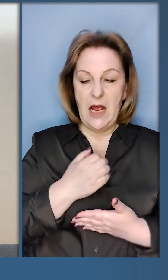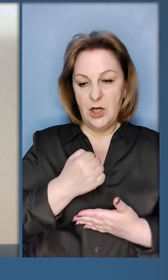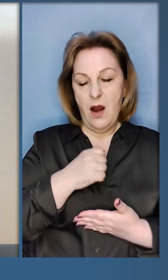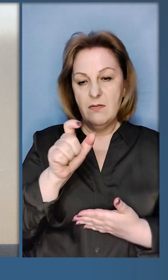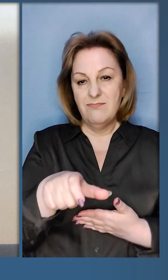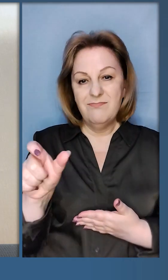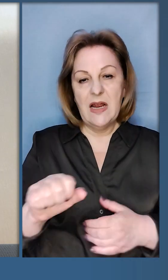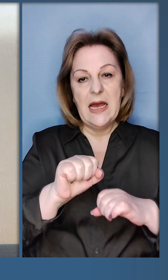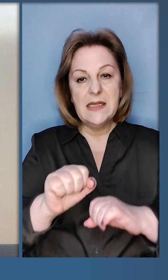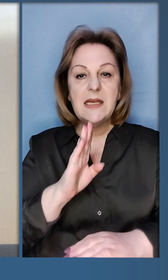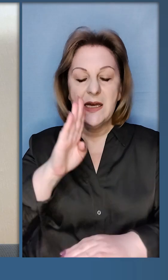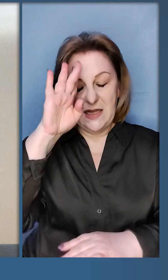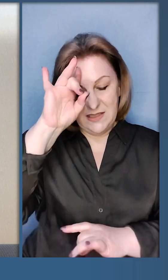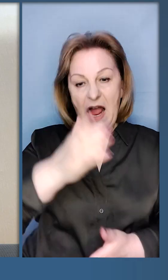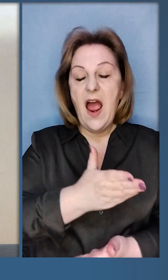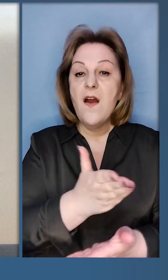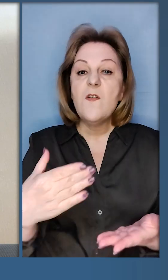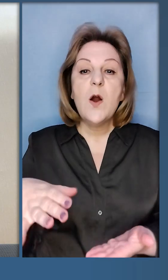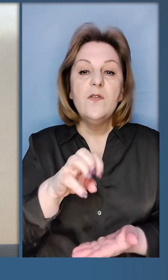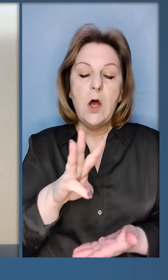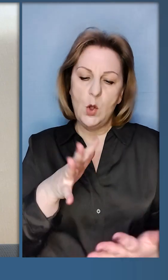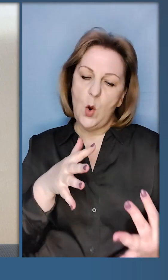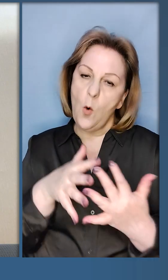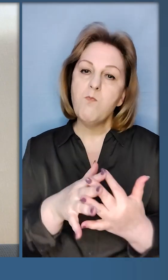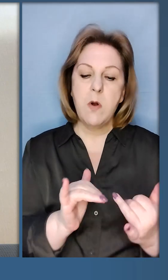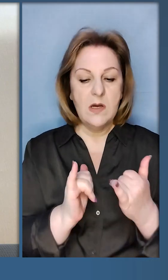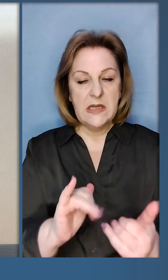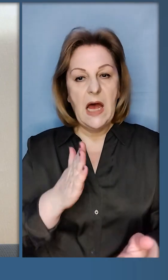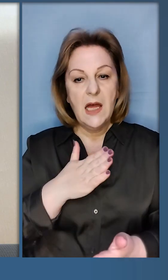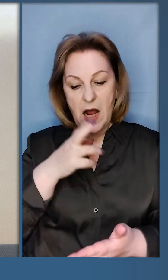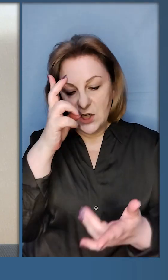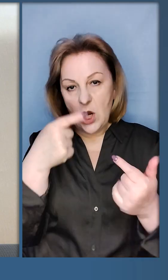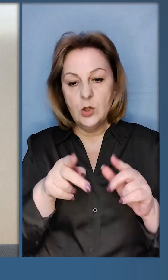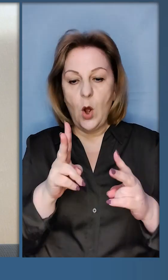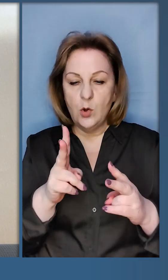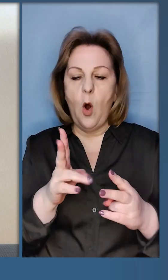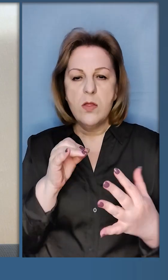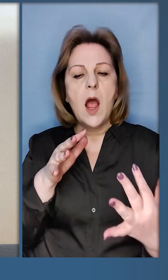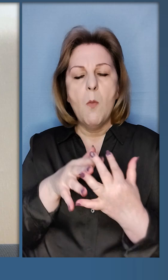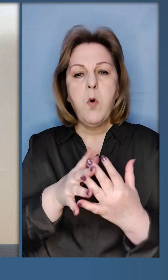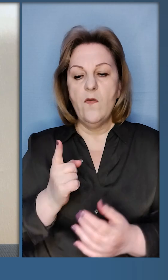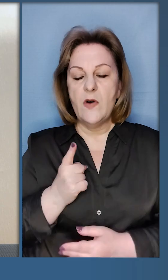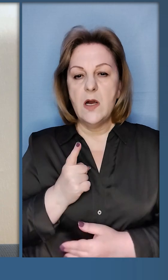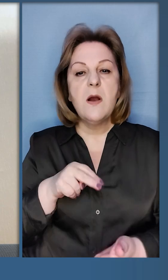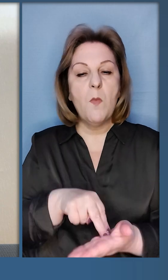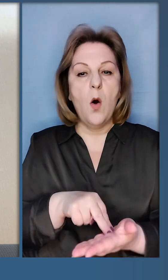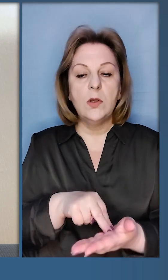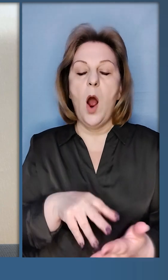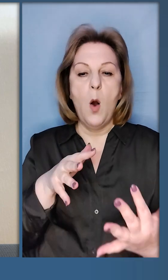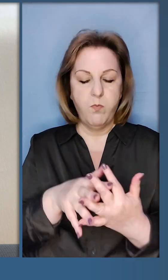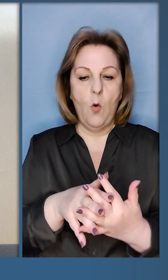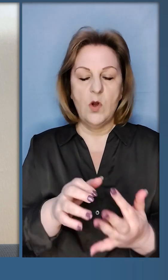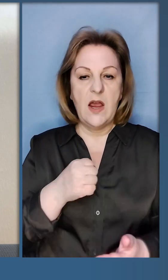вас, наші захисники і захисниці. Слава вам, усім, хто в бою заради нашої держави, хто на бойових